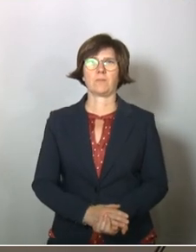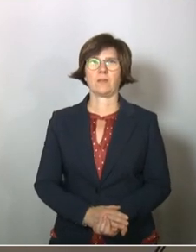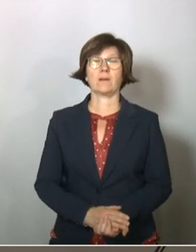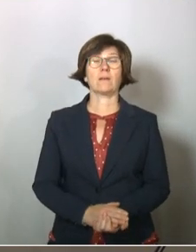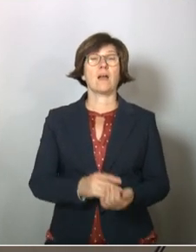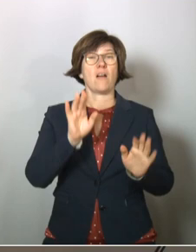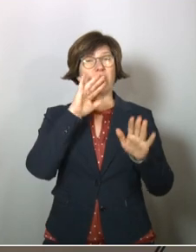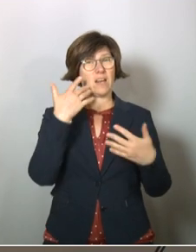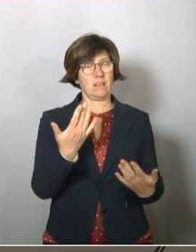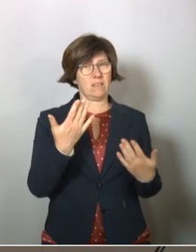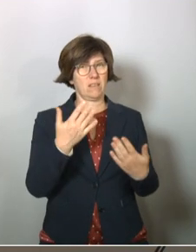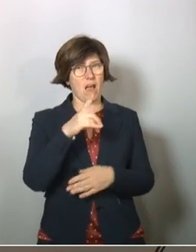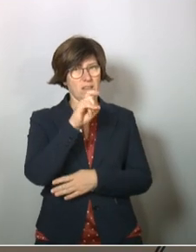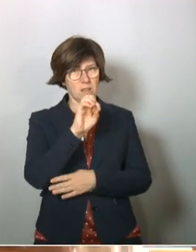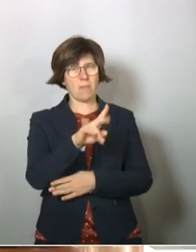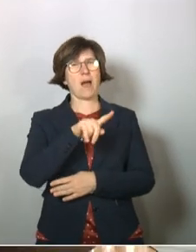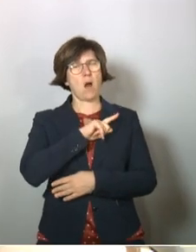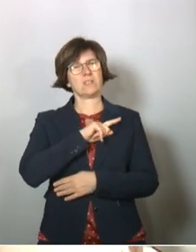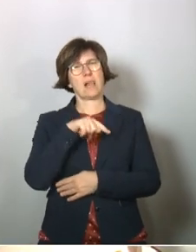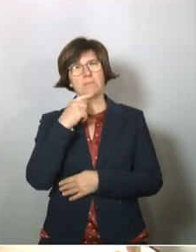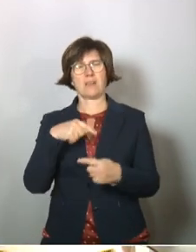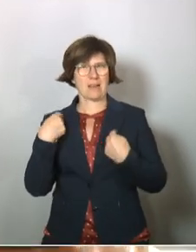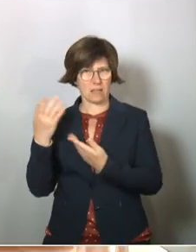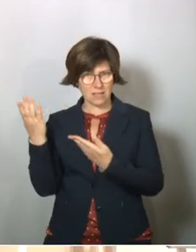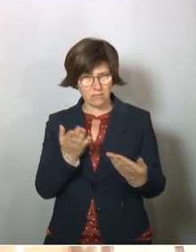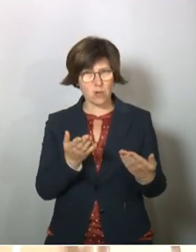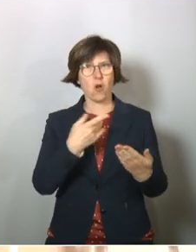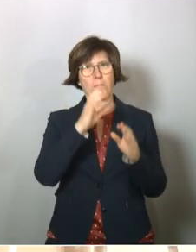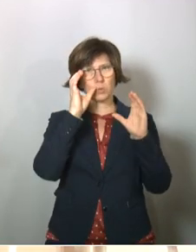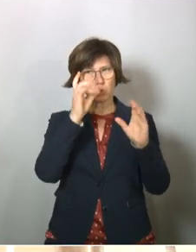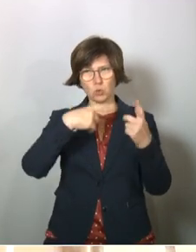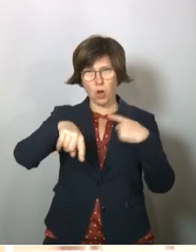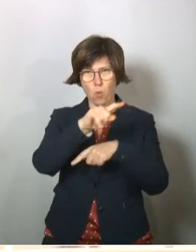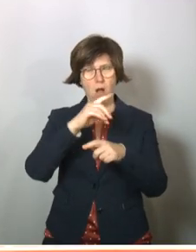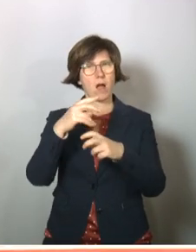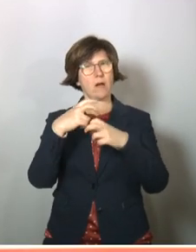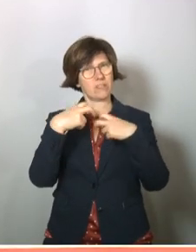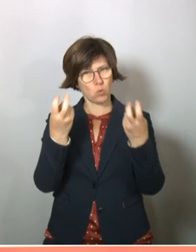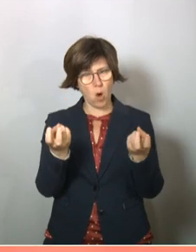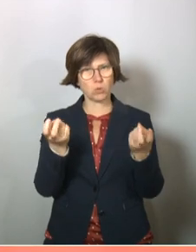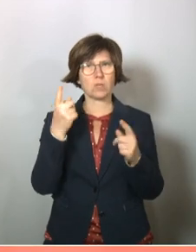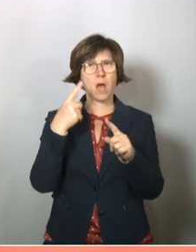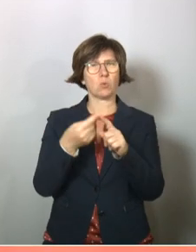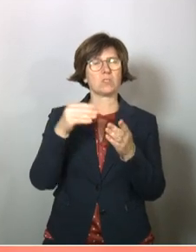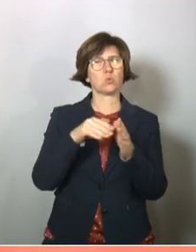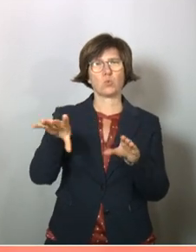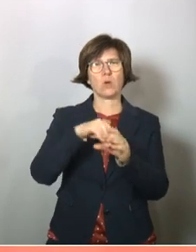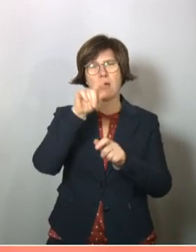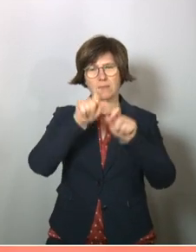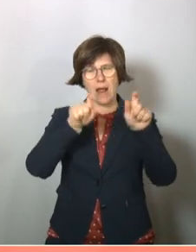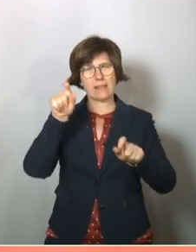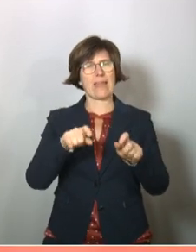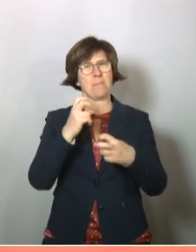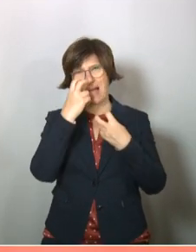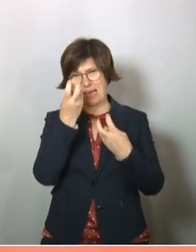Vielen Dank, Dietmar. Auch von mir herzlich willkommen an die Zuschauerinnen und Zuschauer und auch an alle Teilnehmerinnen und Teilnehmer und